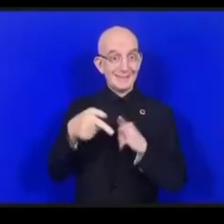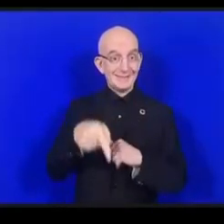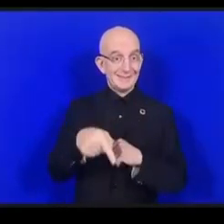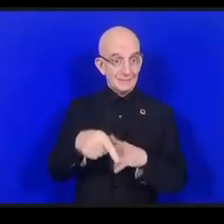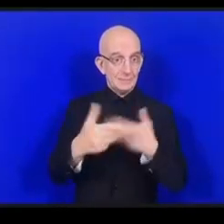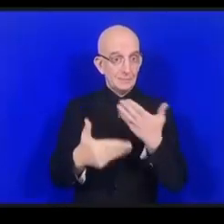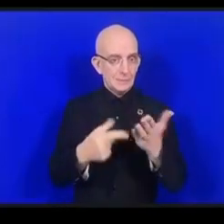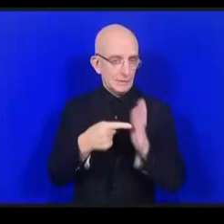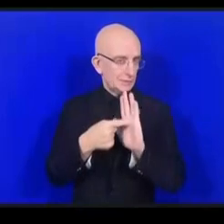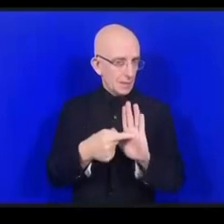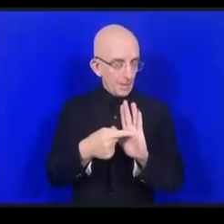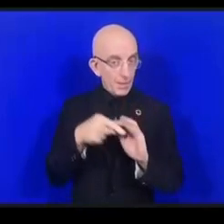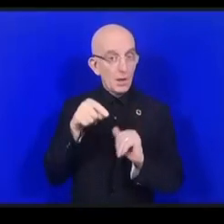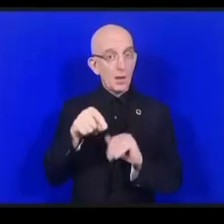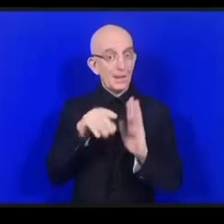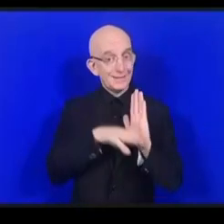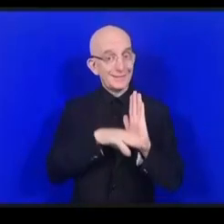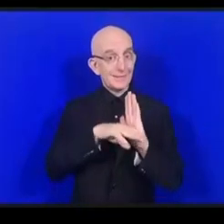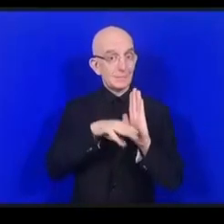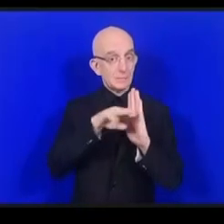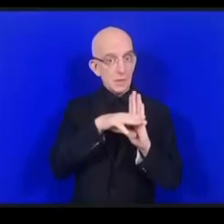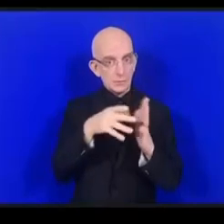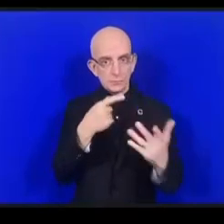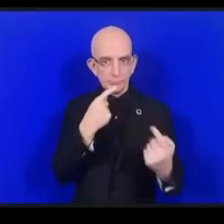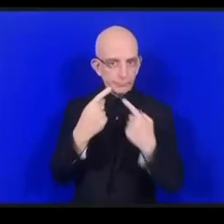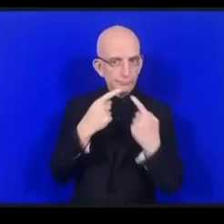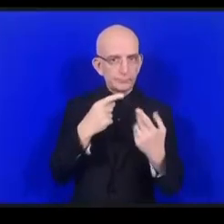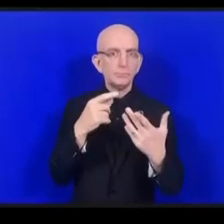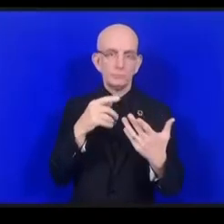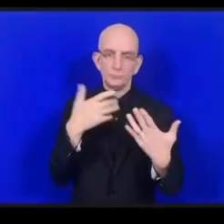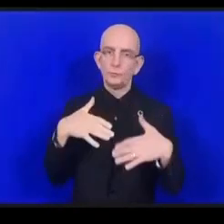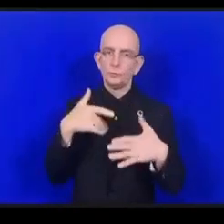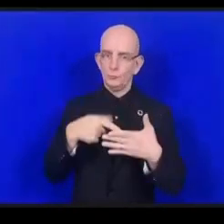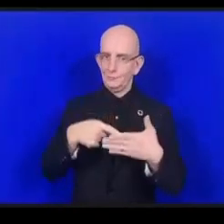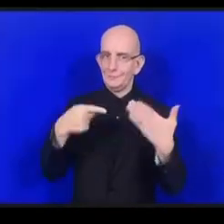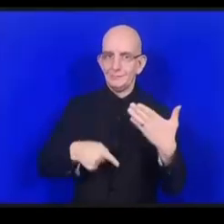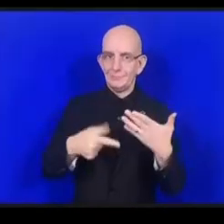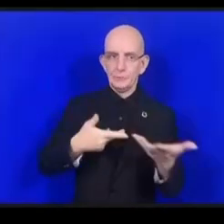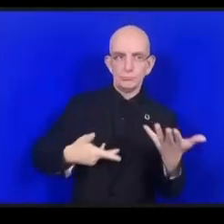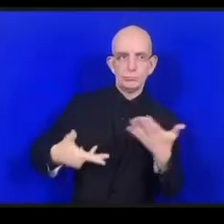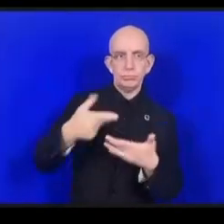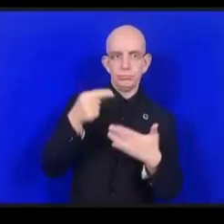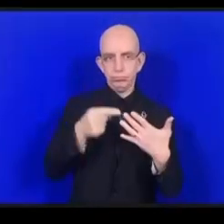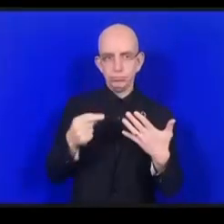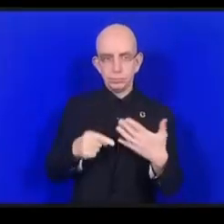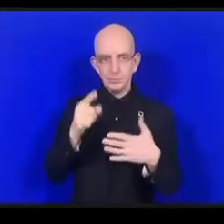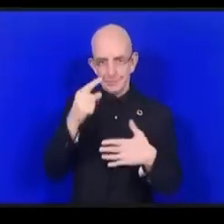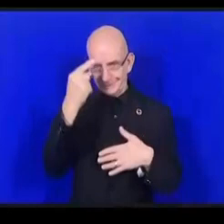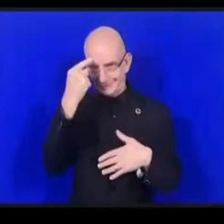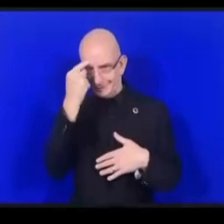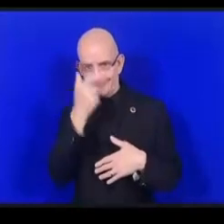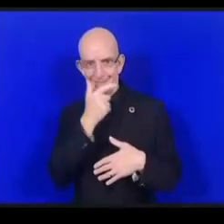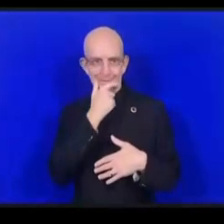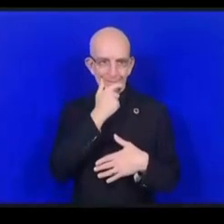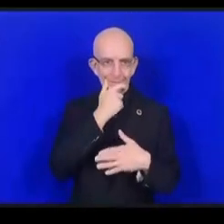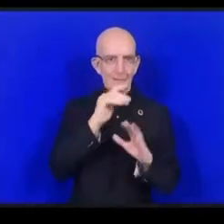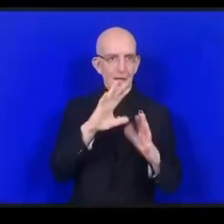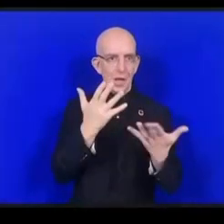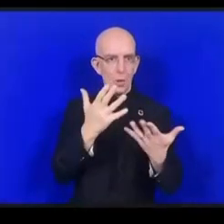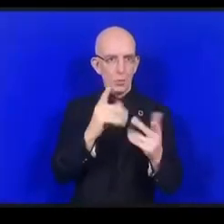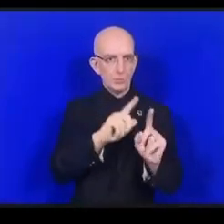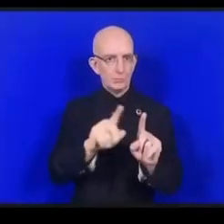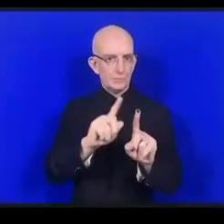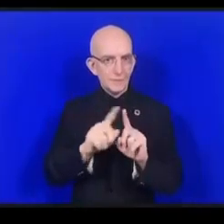معقدة يجب أن نميز بين إنترنت الأشياء للمستهلكين علما بأن